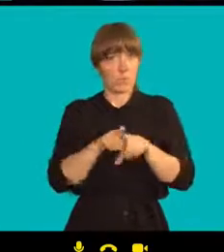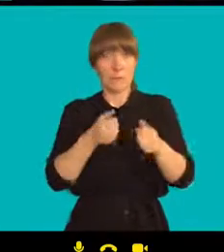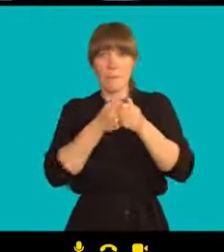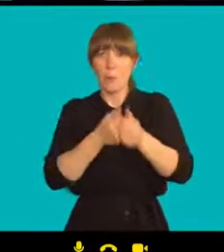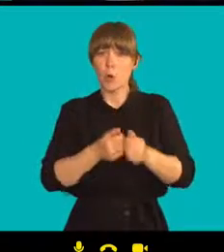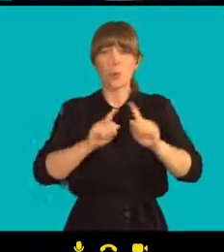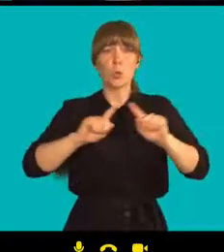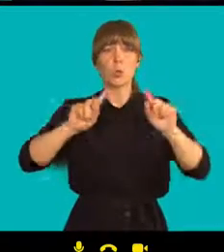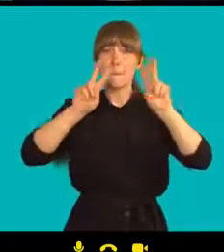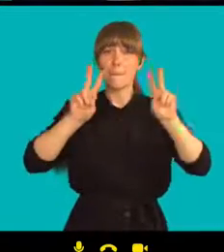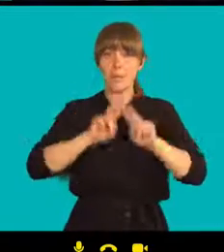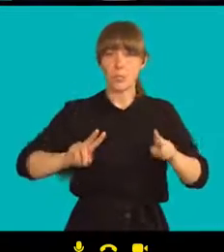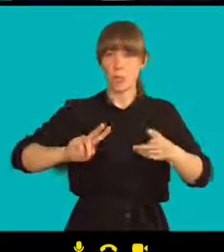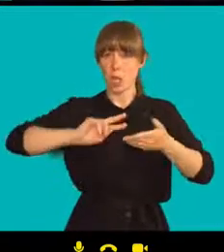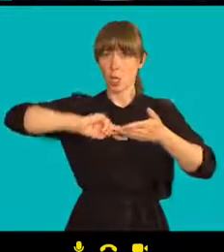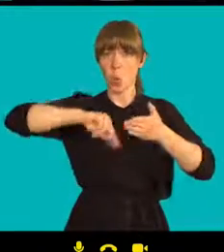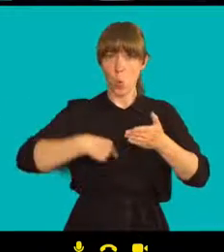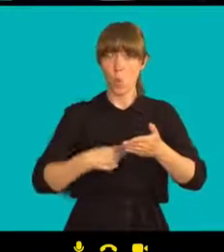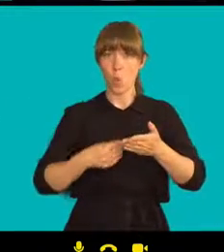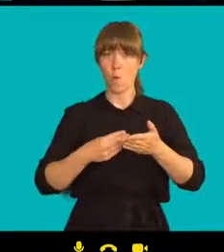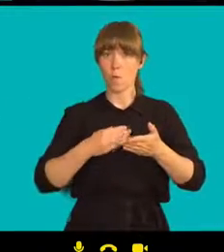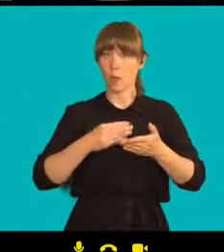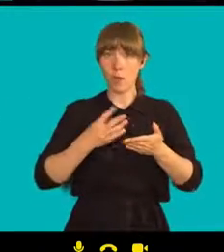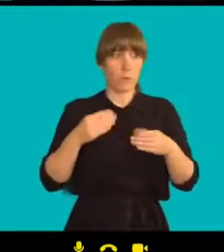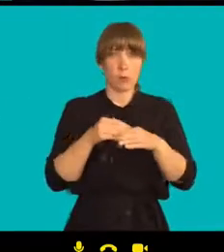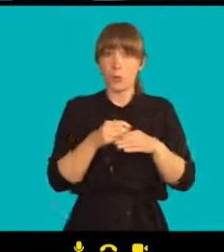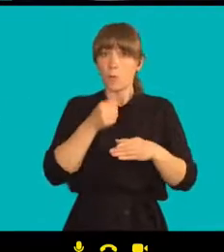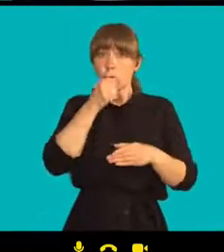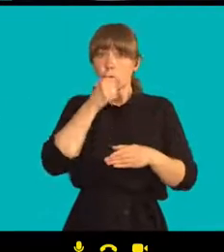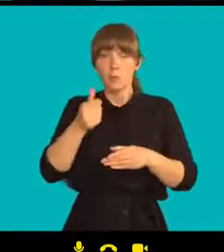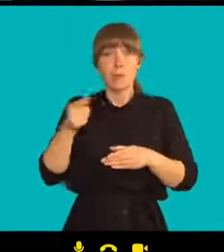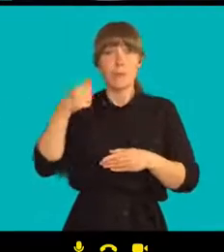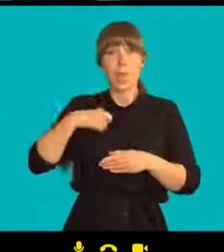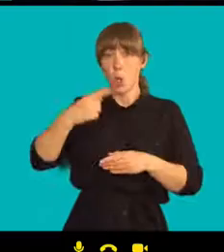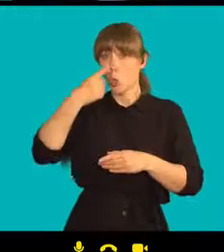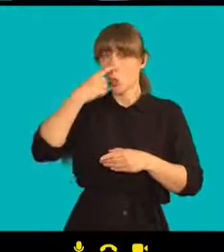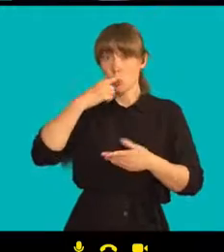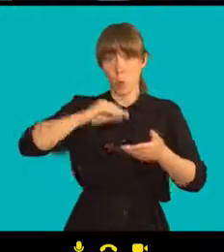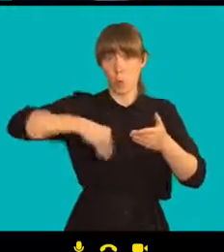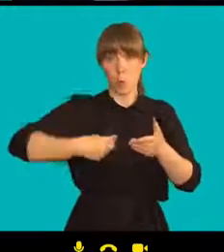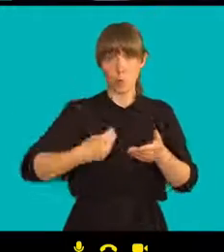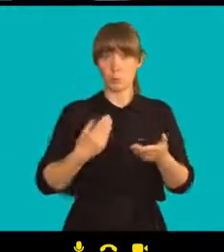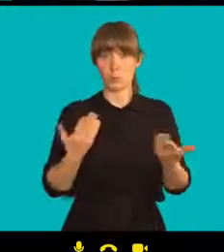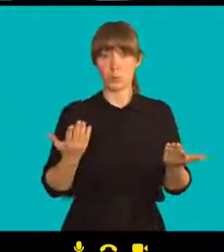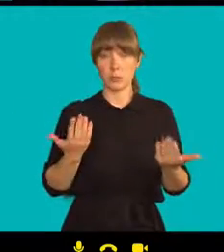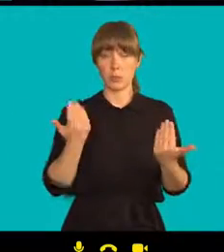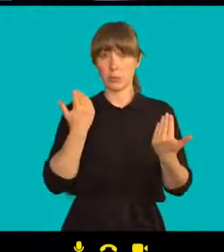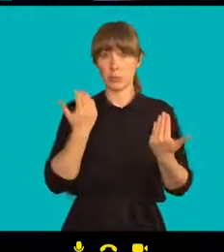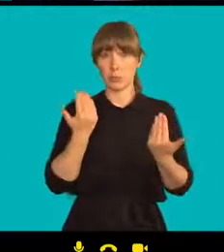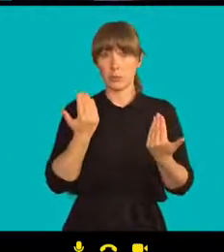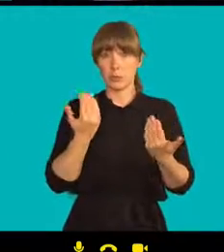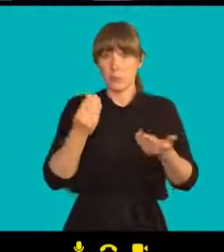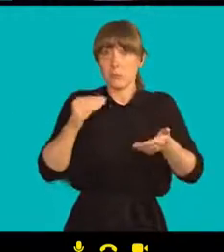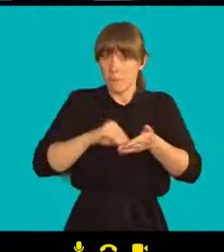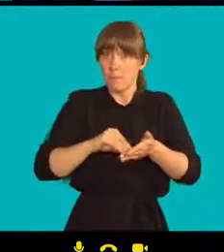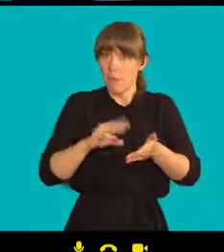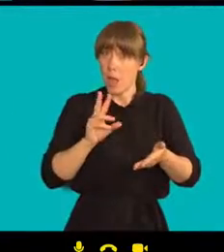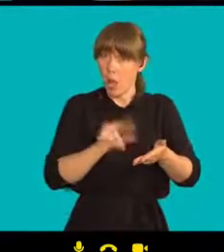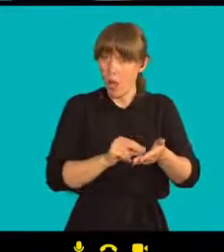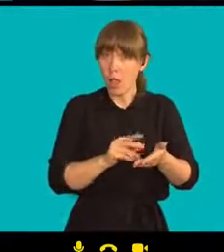kterých je Bělorusko stranou, kterých je Bělorusko jakoby vázáno je naplňovat. Takže